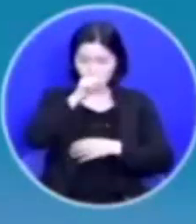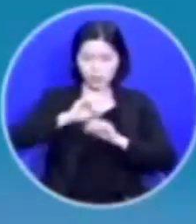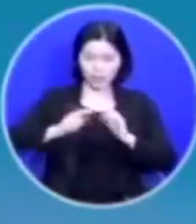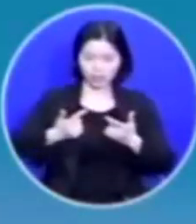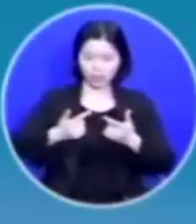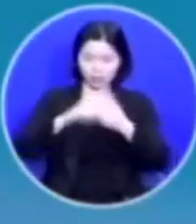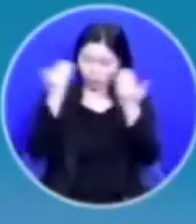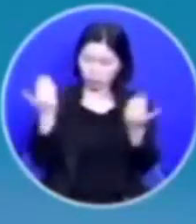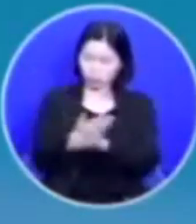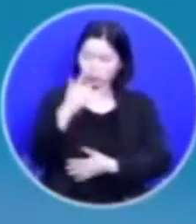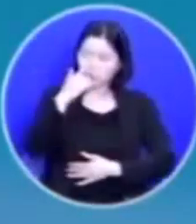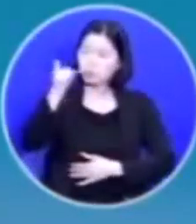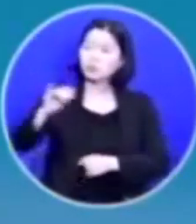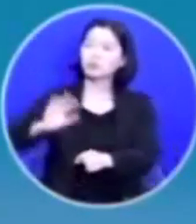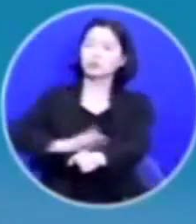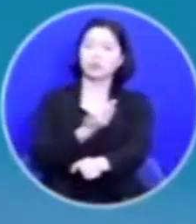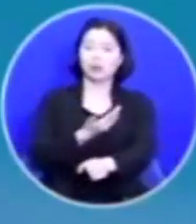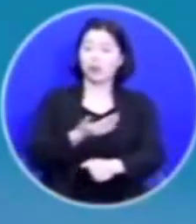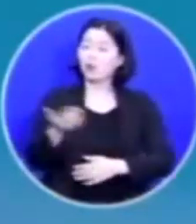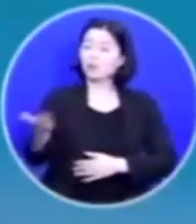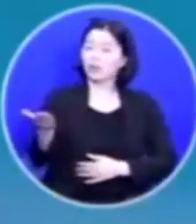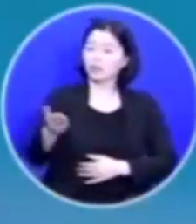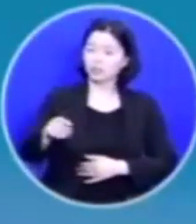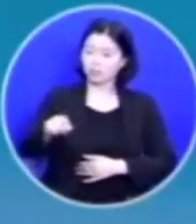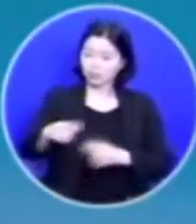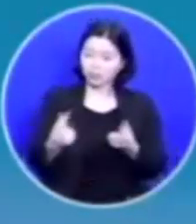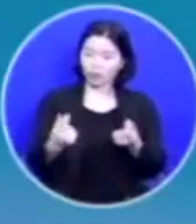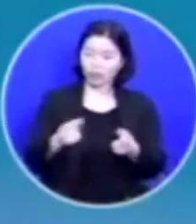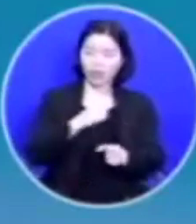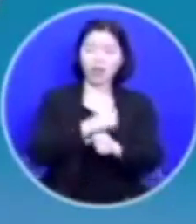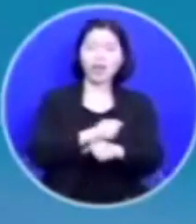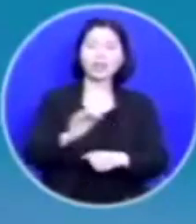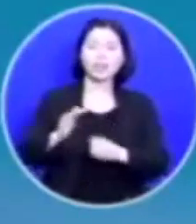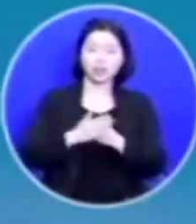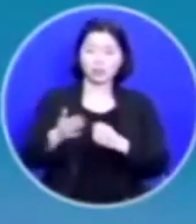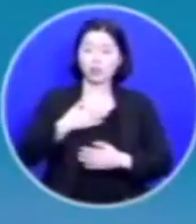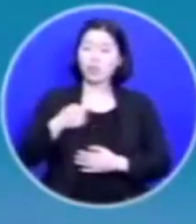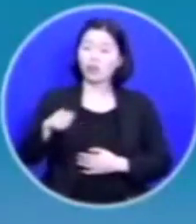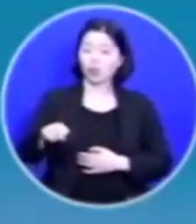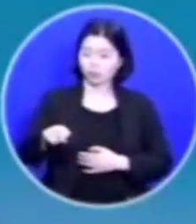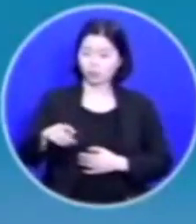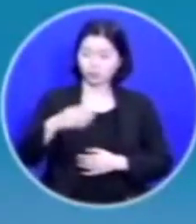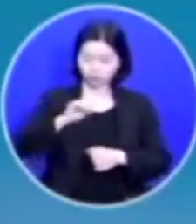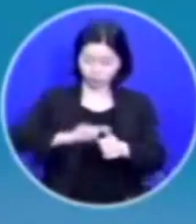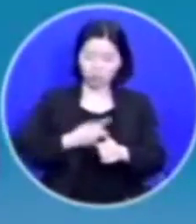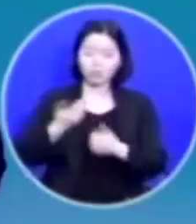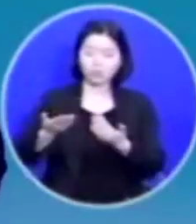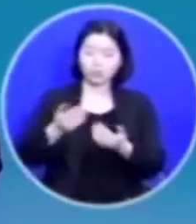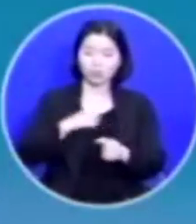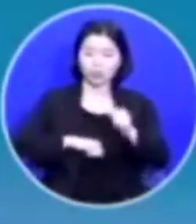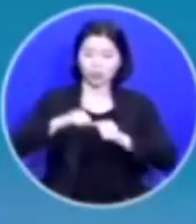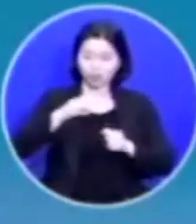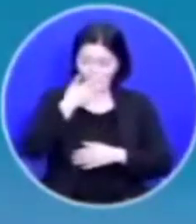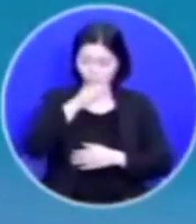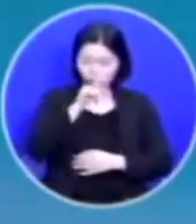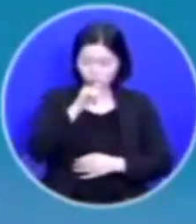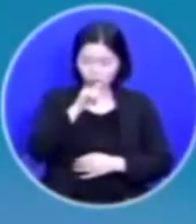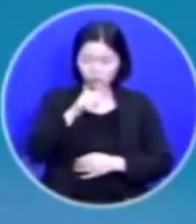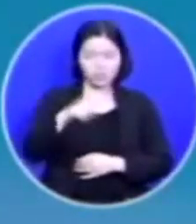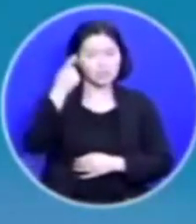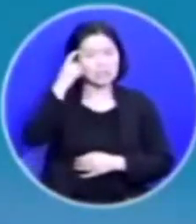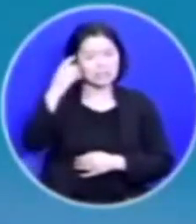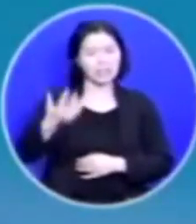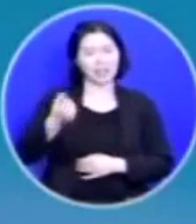아 당신들이 그렇게 하셨으니까 내가 그렇게 하는 거지 이런 생각을 할 때가 있습니다